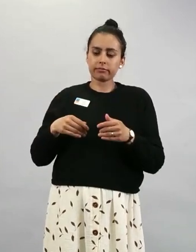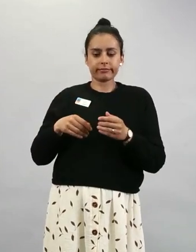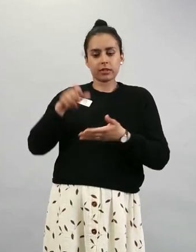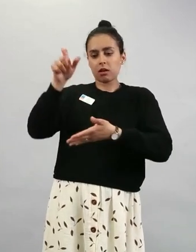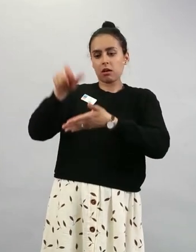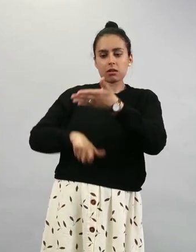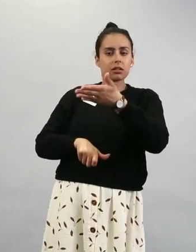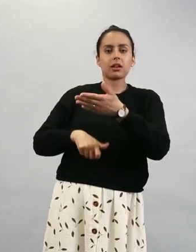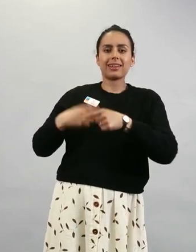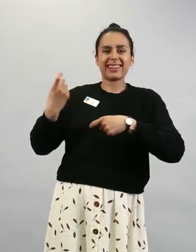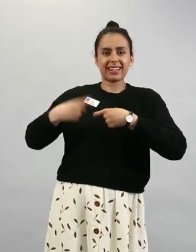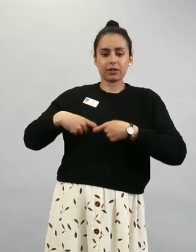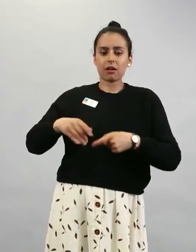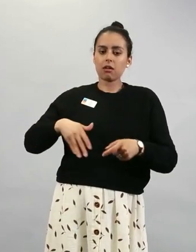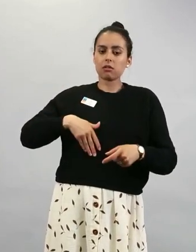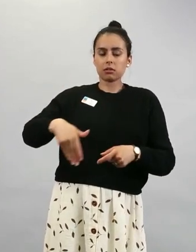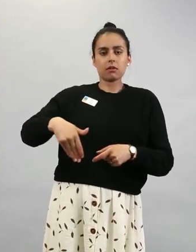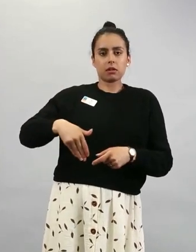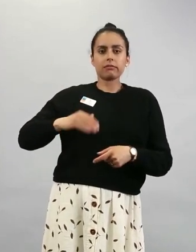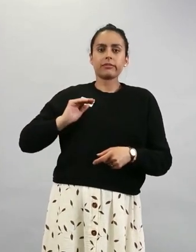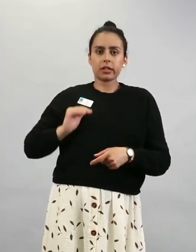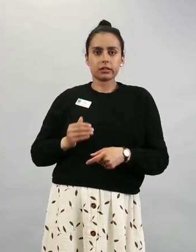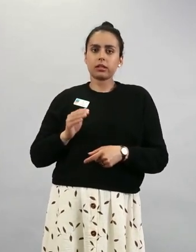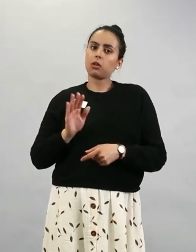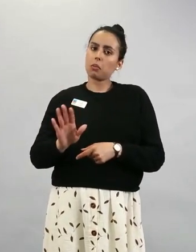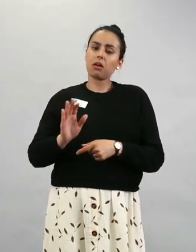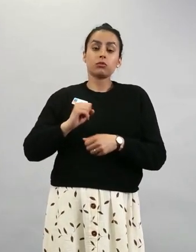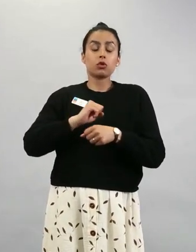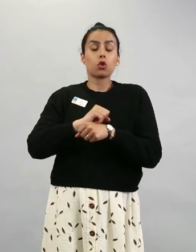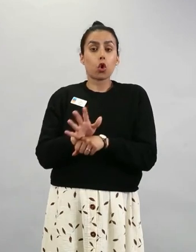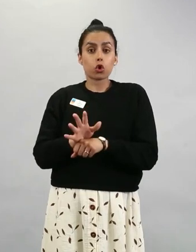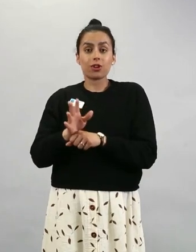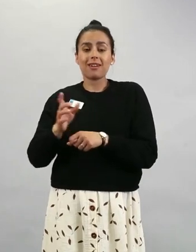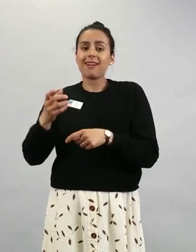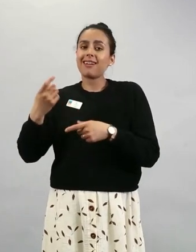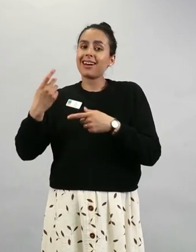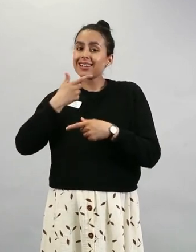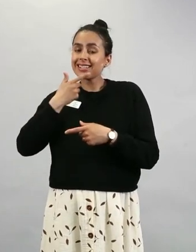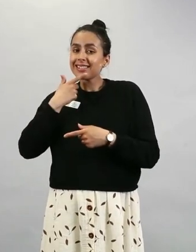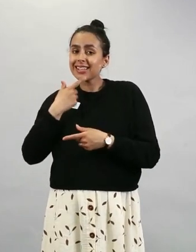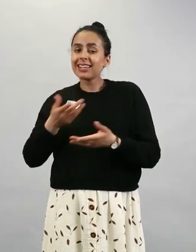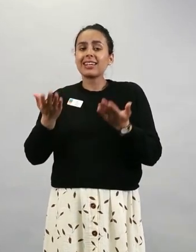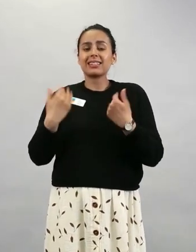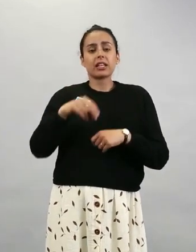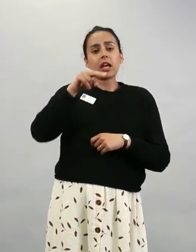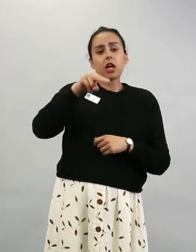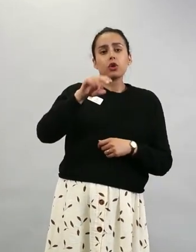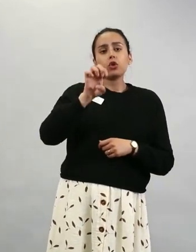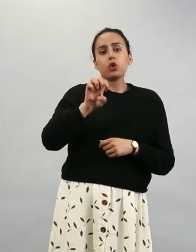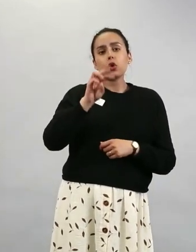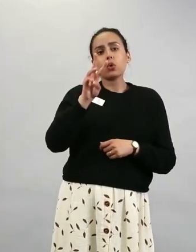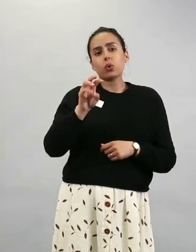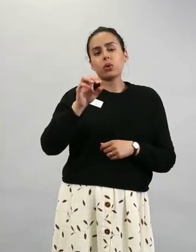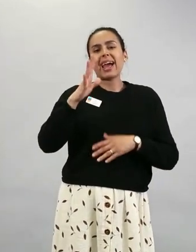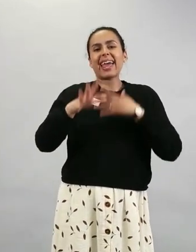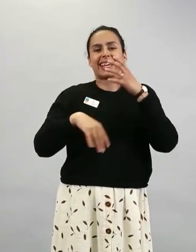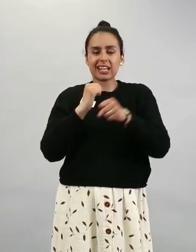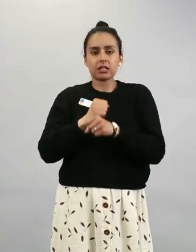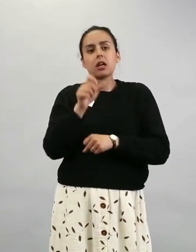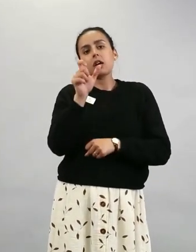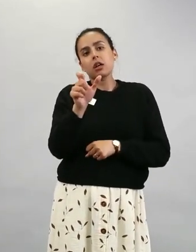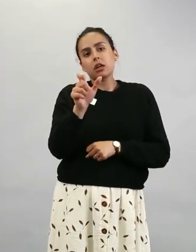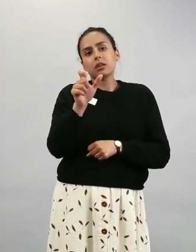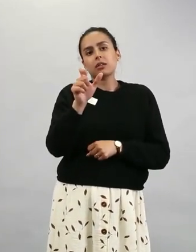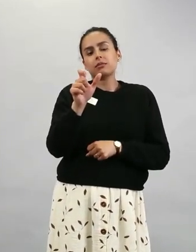koronariskeistä. New England Journalissa tuli myös puolitoista viikkoa sitten raskaana olevien rokottamisen